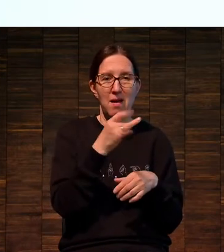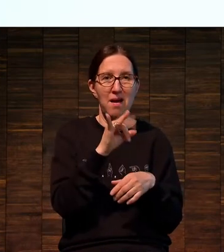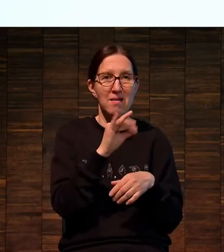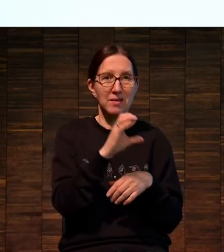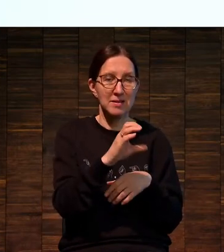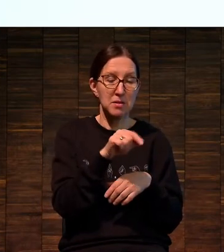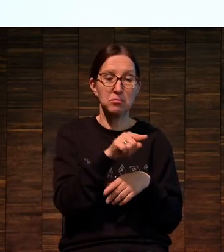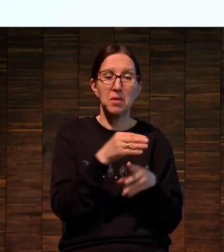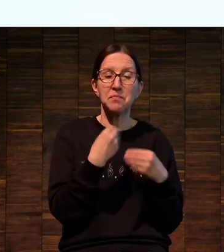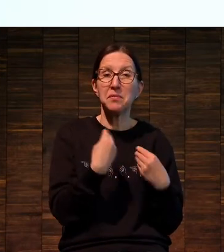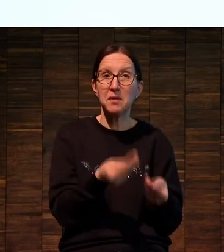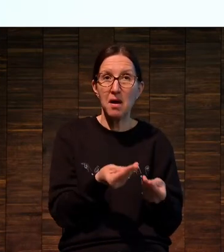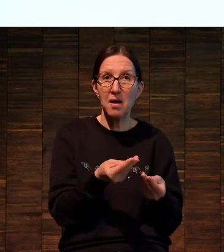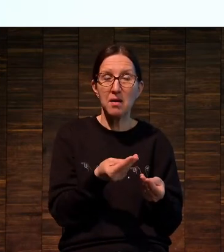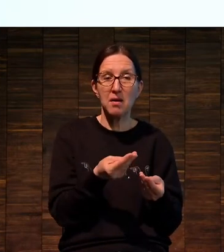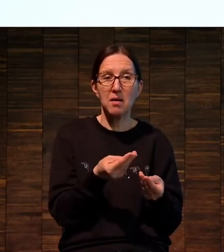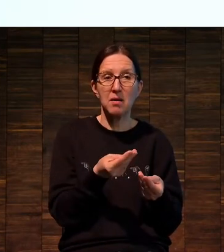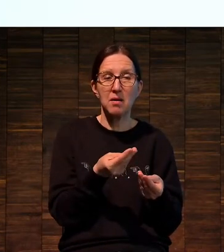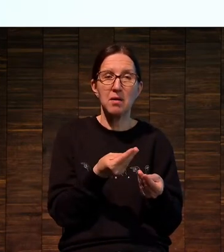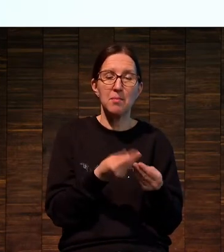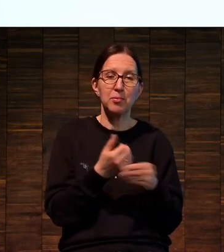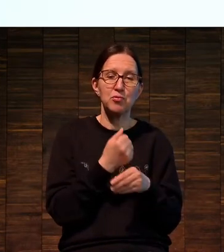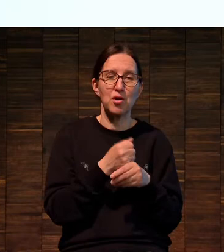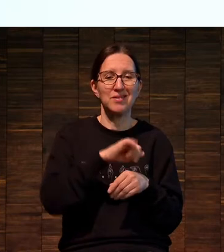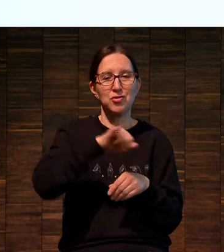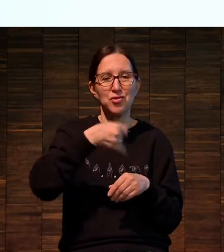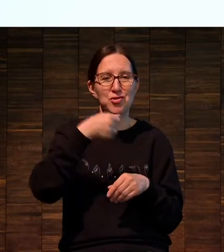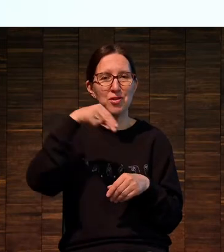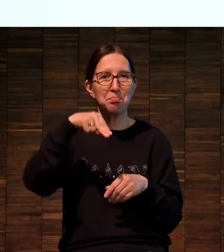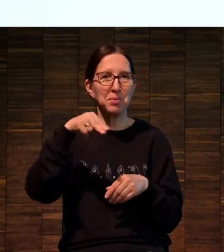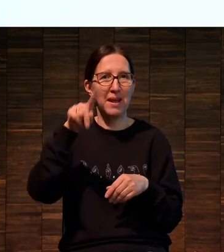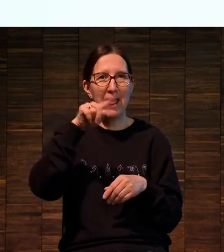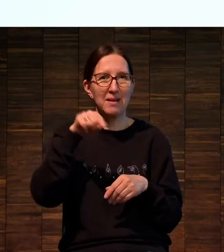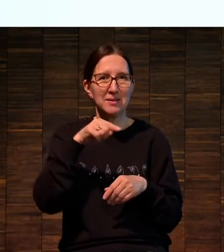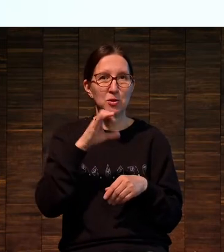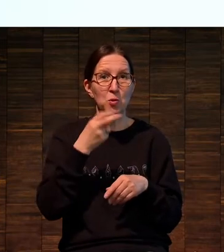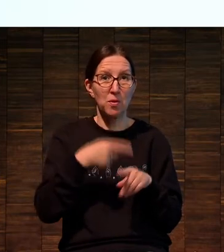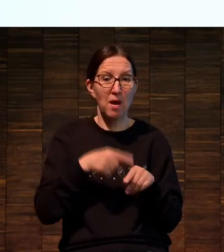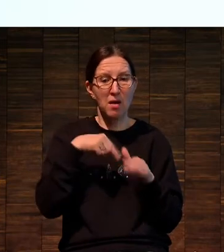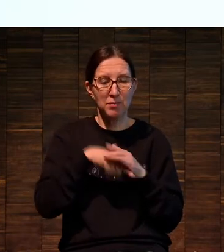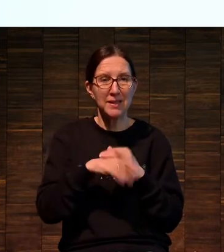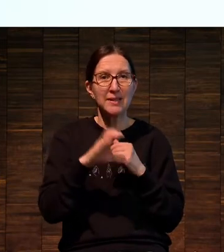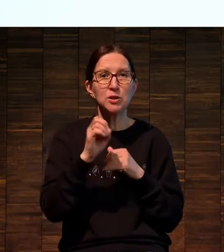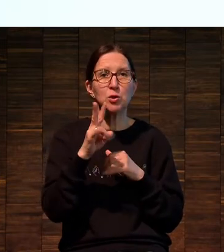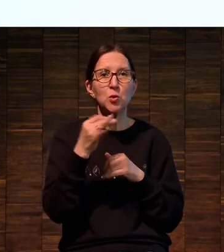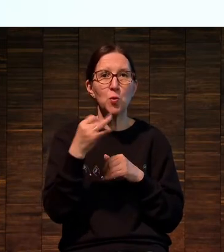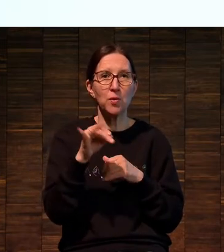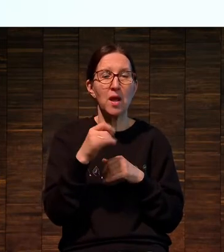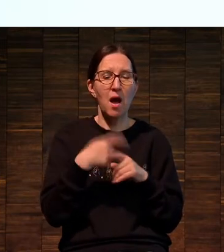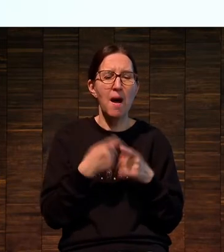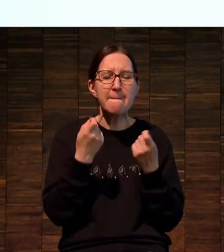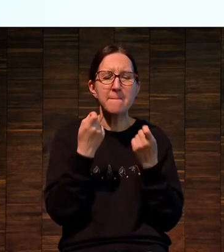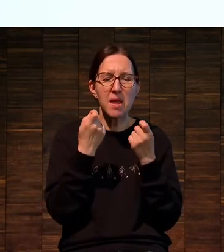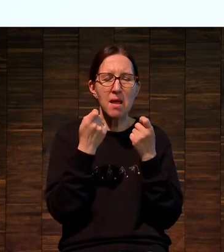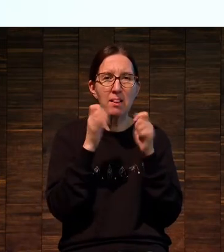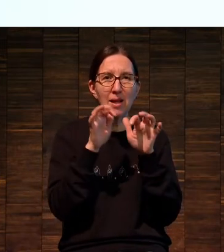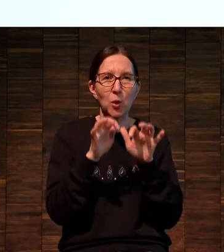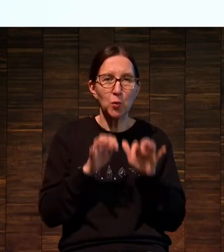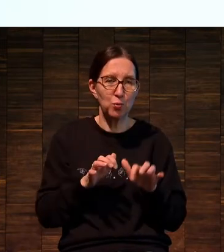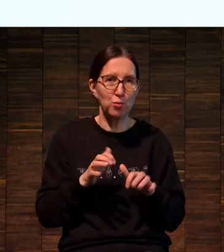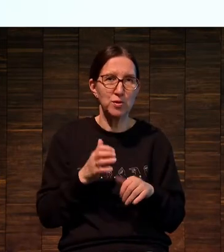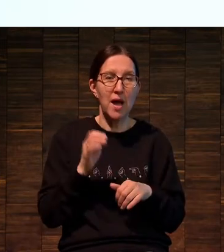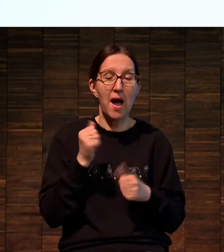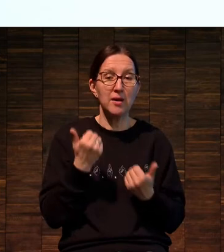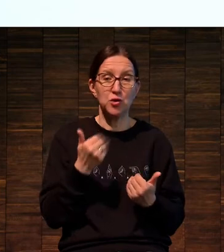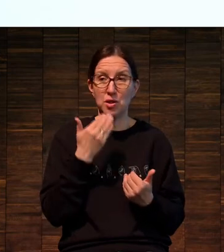ему дали на Жикле струя. Это струйный принтер на самом деле с очень мелкой дюзой. Сейчас любой